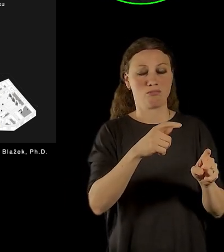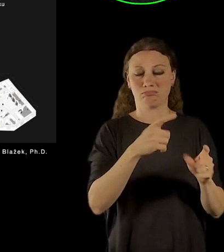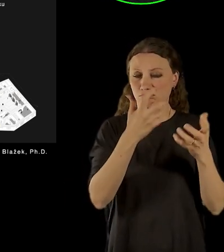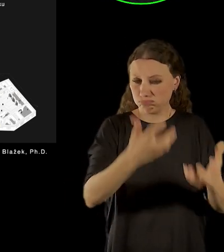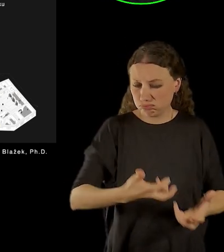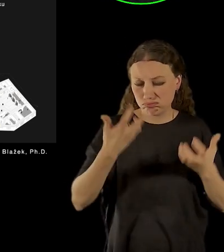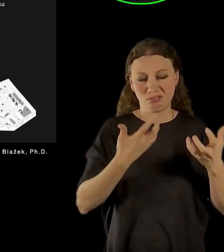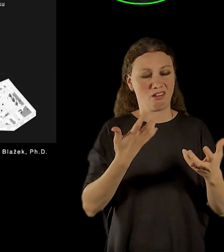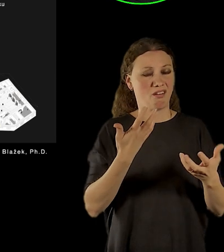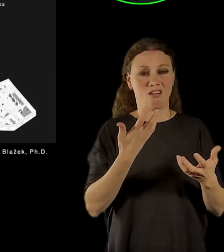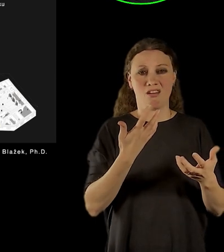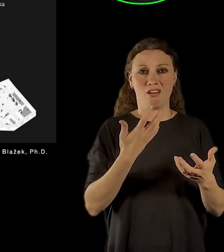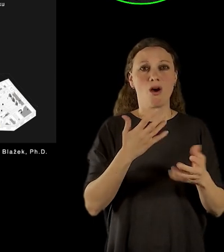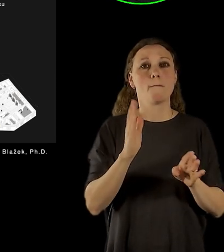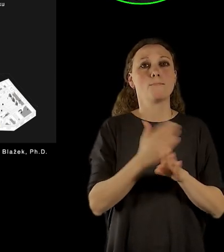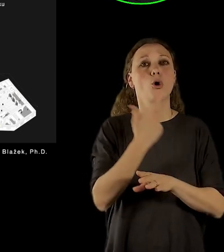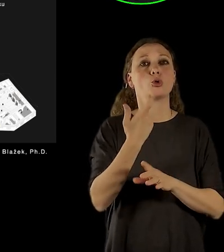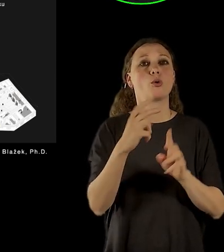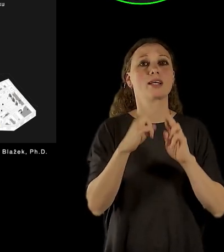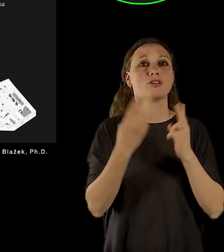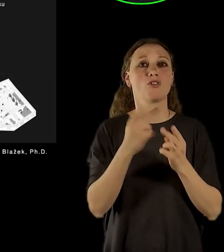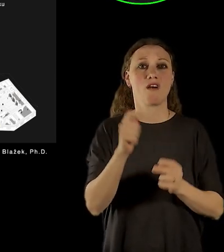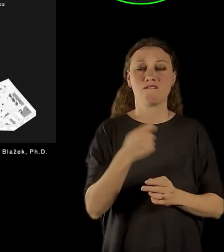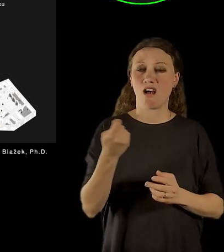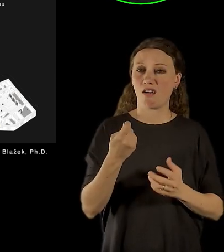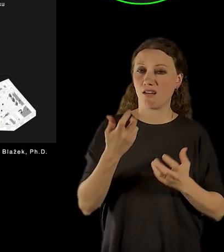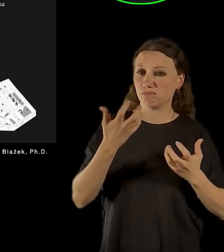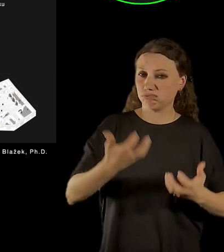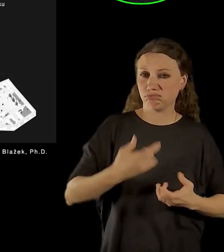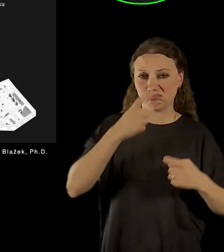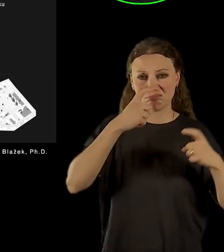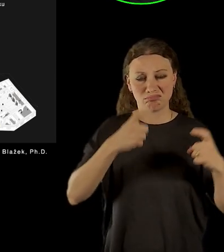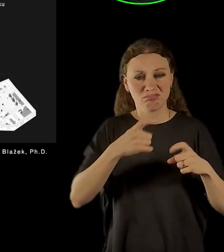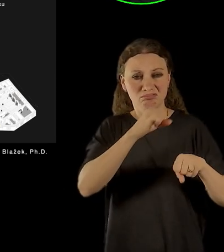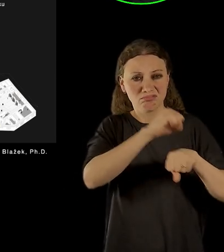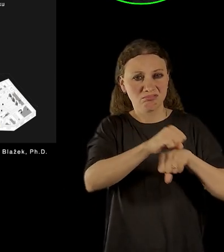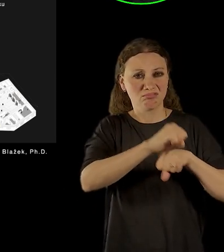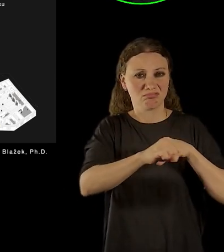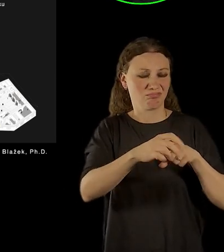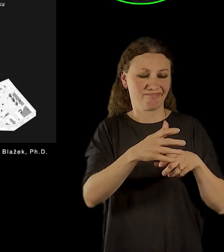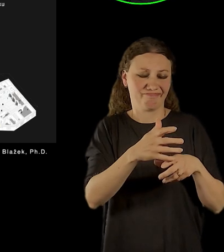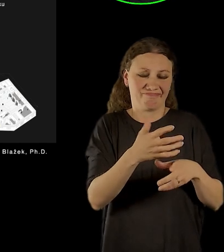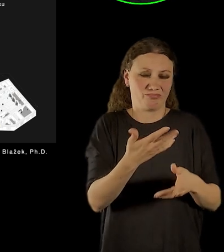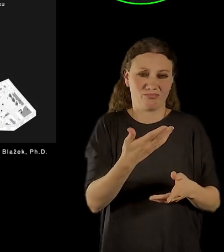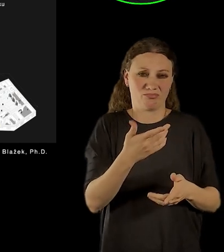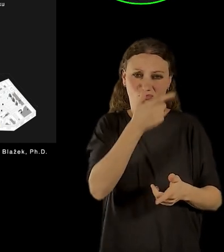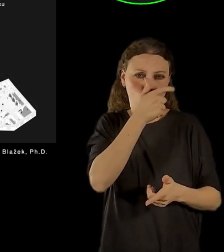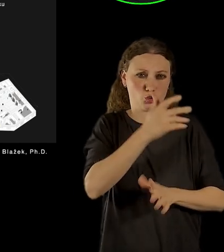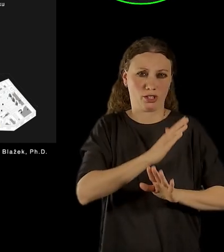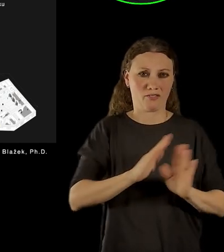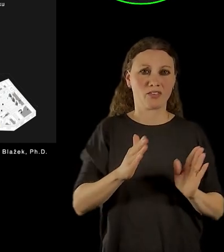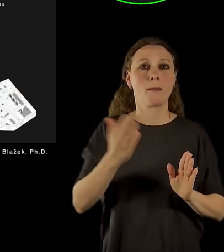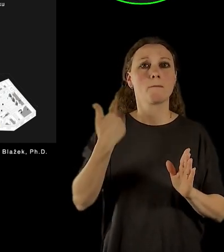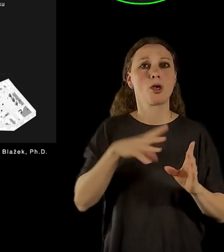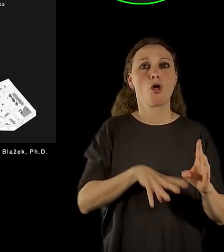po druhé světové válce. Patřilo tehdy podministrstvo národní obrany. Obrané z